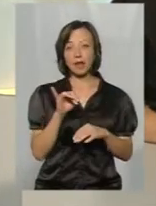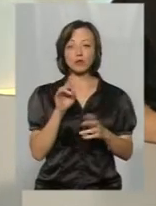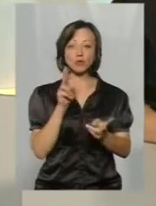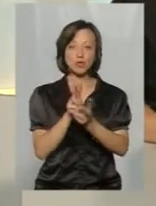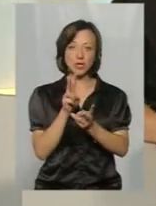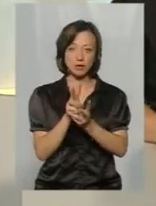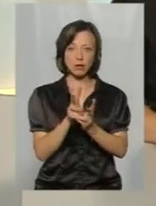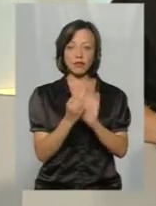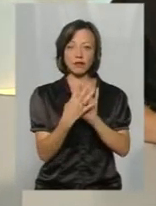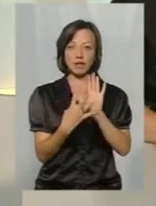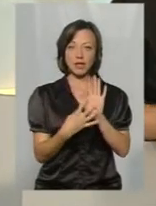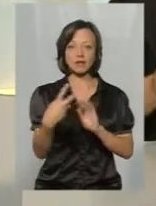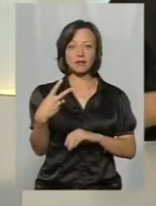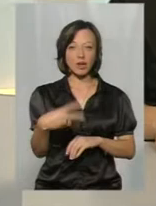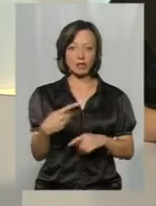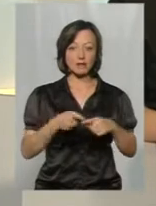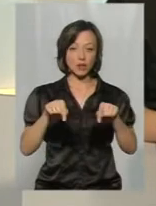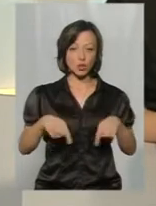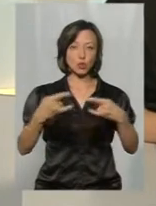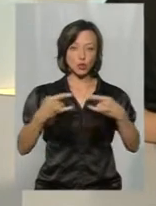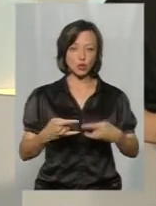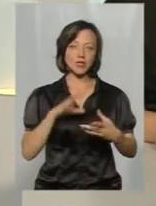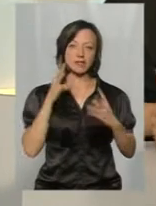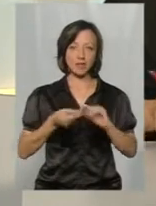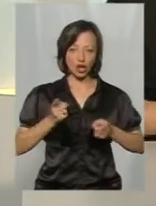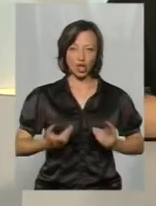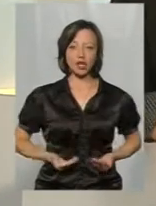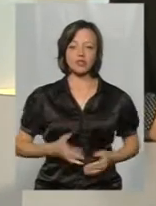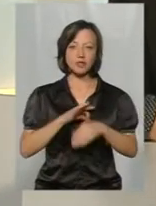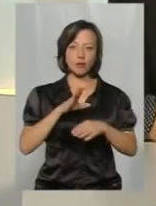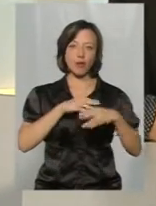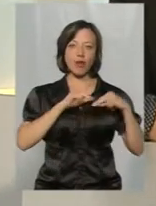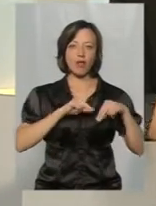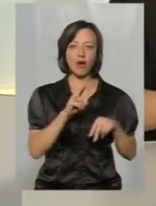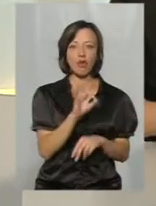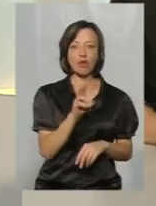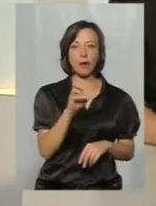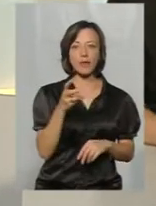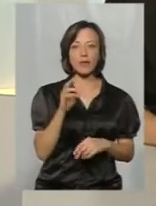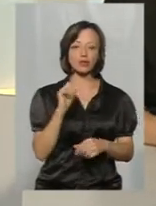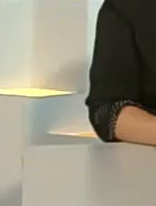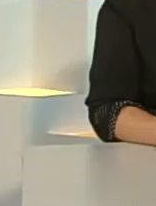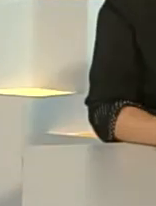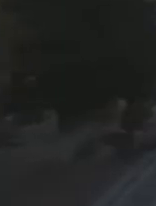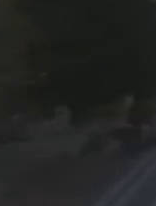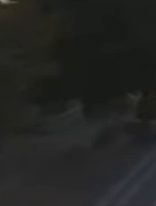зустрінемося о 19.20 в цій студії. Звіти наживо буде вести моя колега Олена Кам'яняш. До завтра.